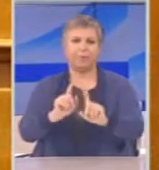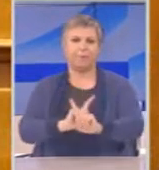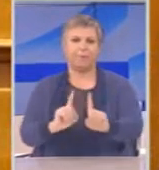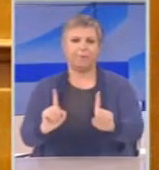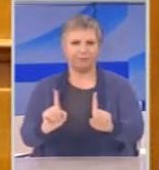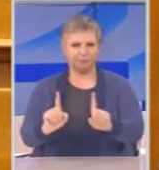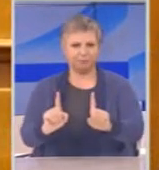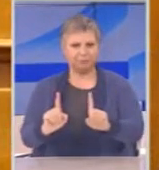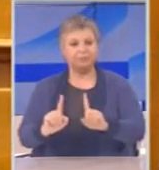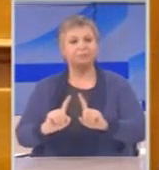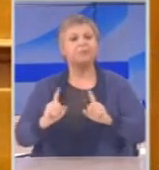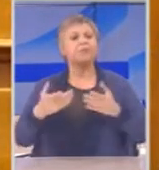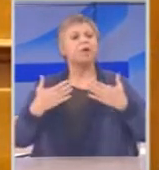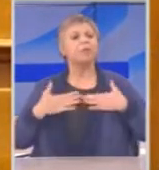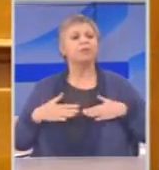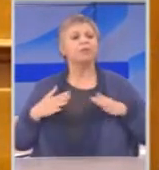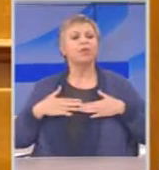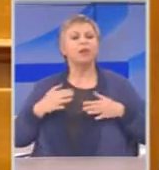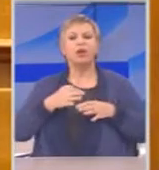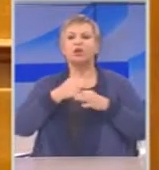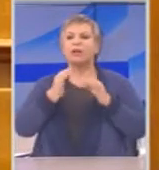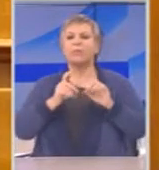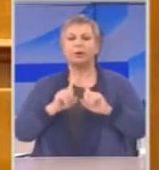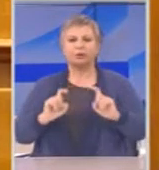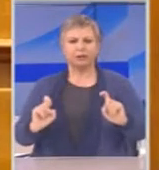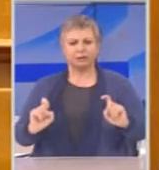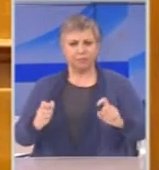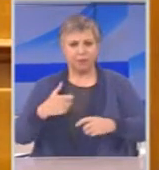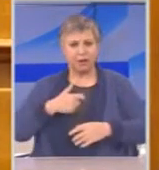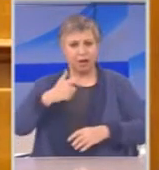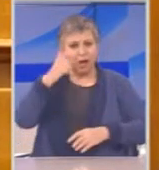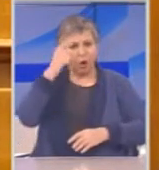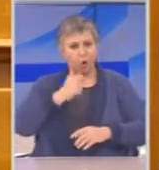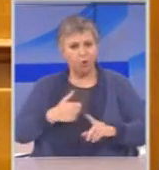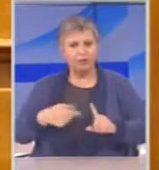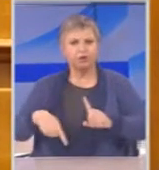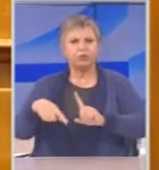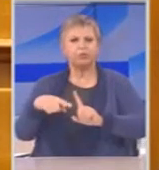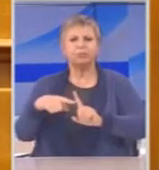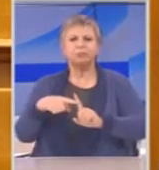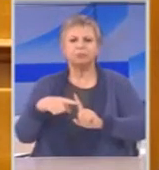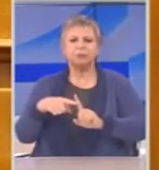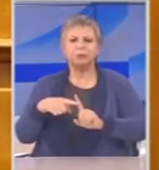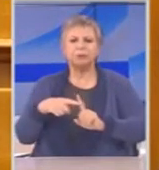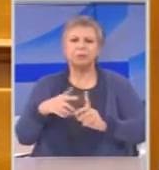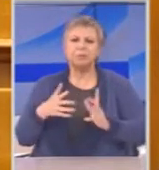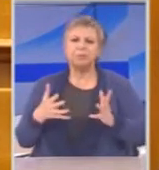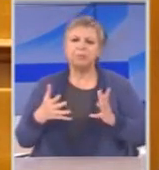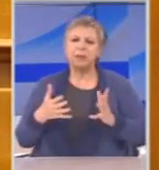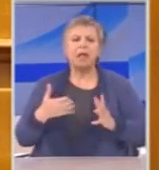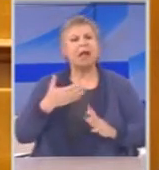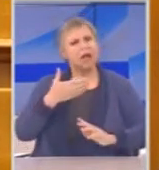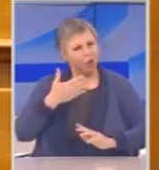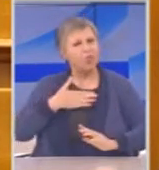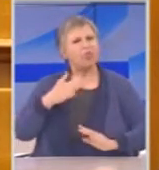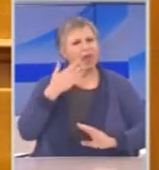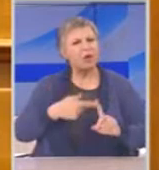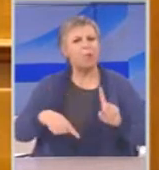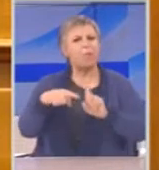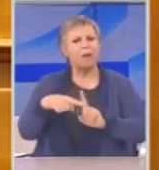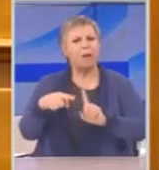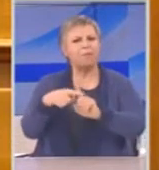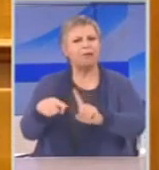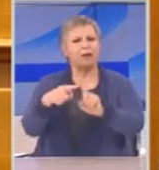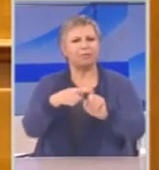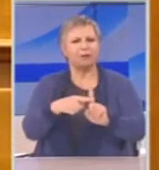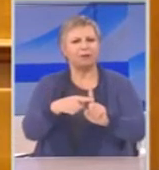εξής. Τη σύνδεση, εγώ δεν έχω τίποτα να προσθέσω, μάλλον να αφαιρέσω, μάλλον έχω πολλά να προσθέσω, σε αυτά που